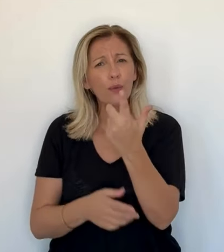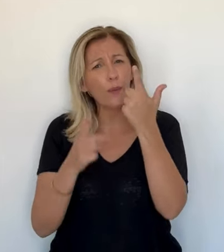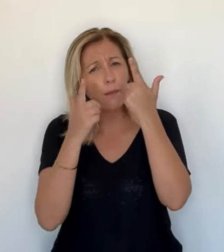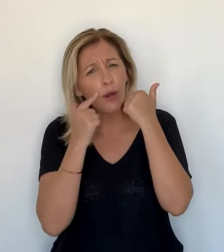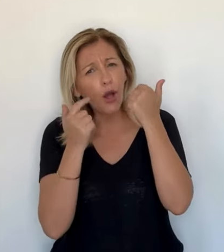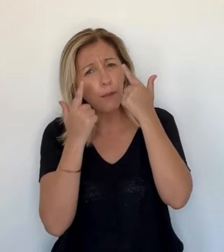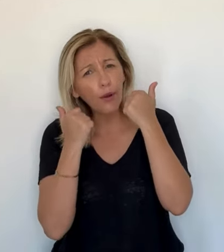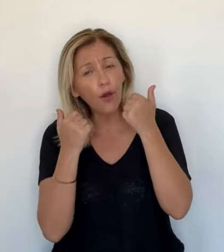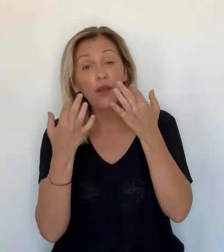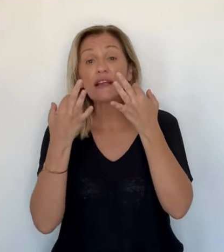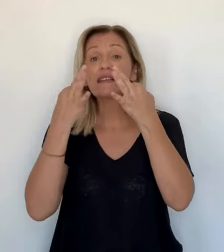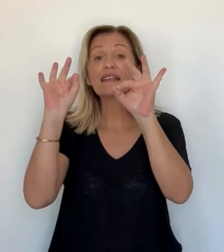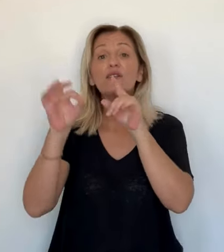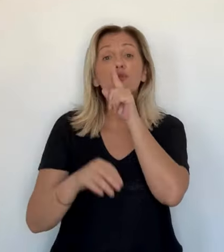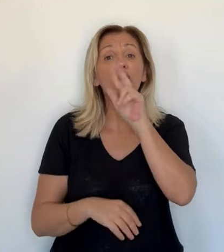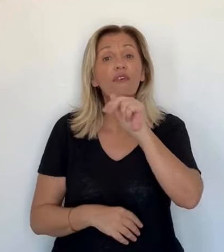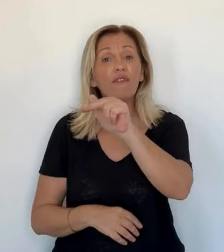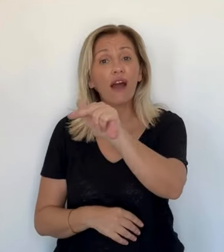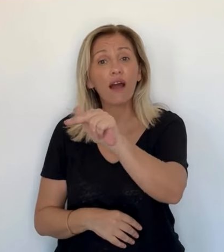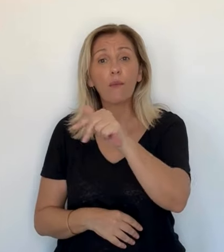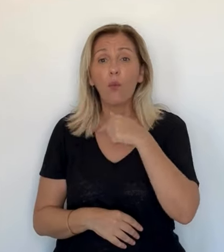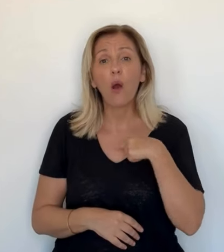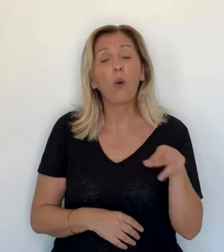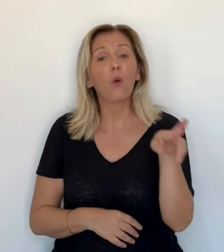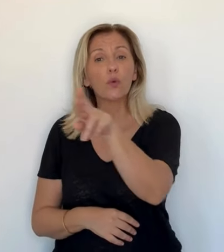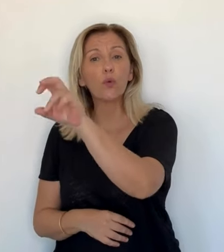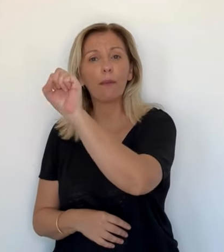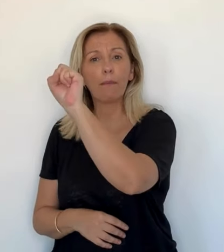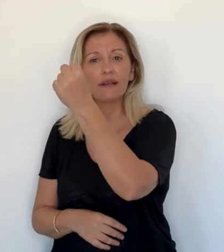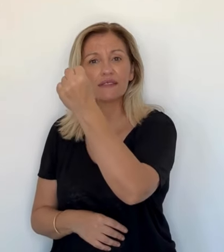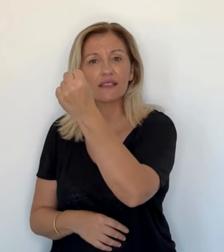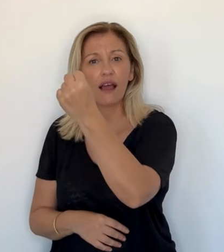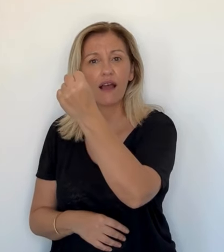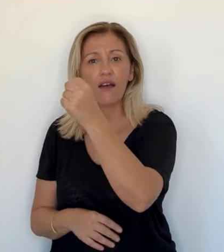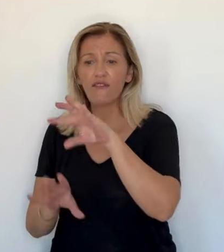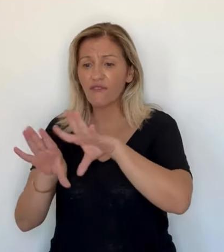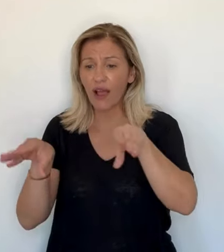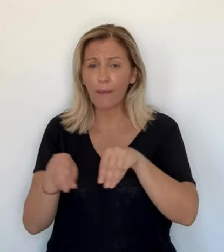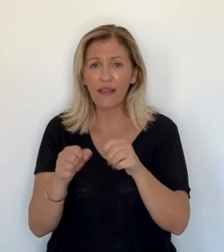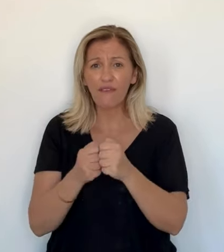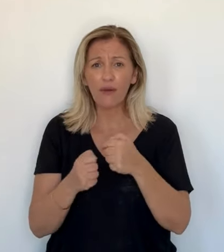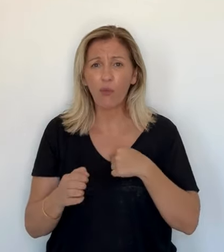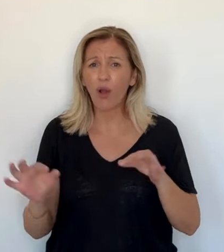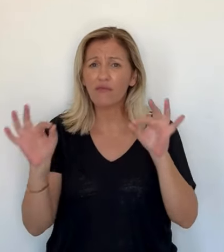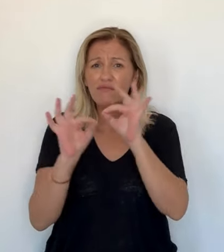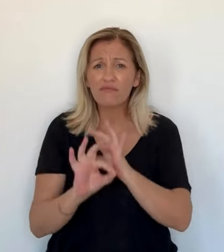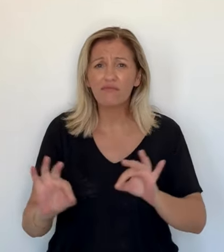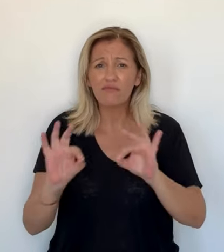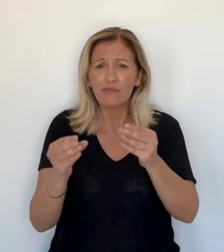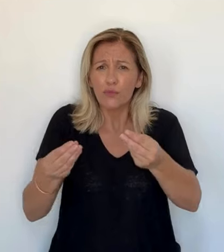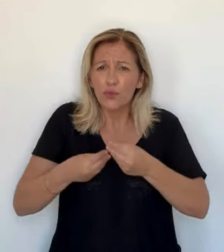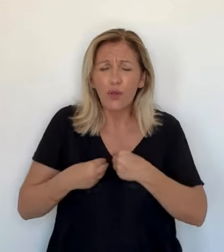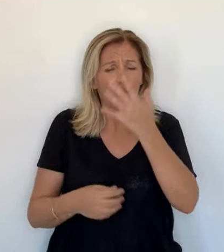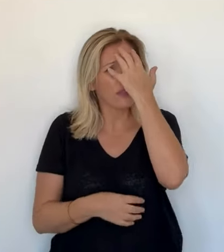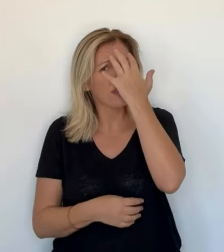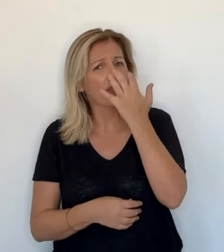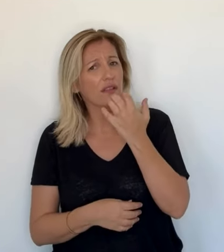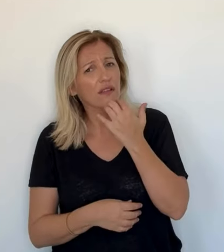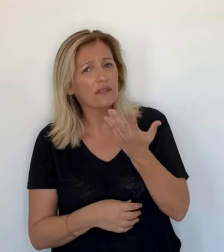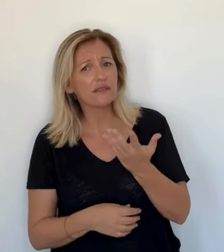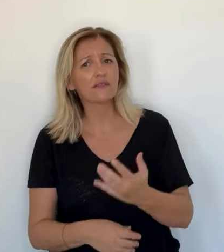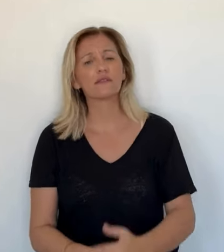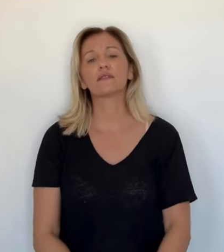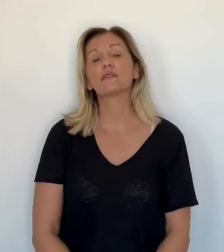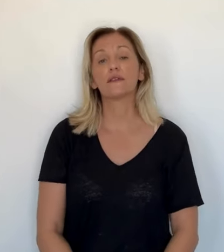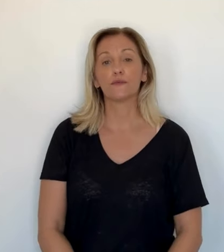va m'aider. Mais j'ai passé trois jours à pleurer. Parce que la question,'est, eh bien oui, dans 10 jours, monte à Bastia,